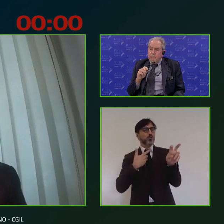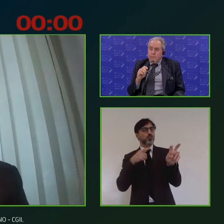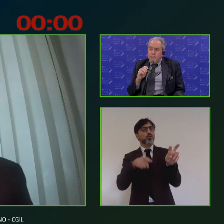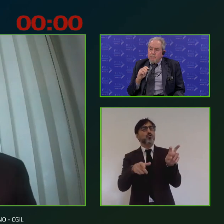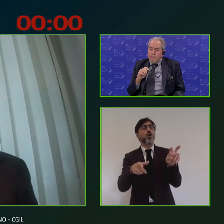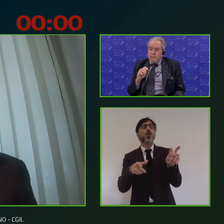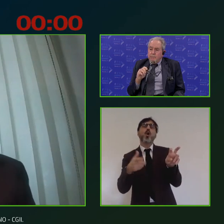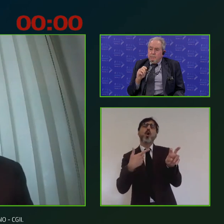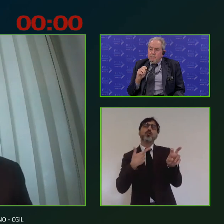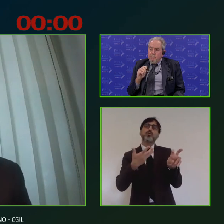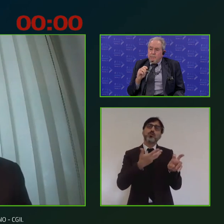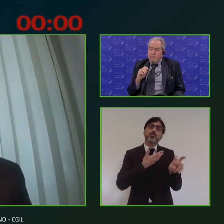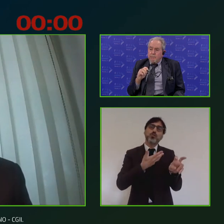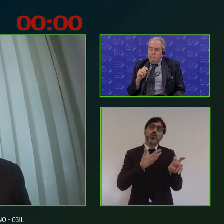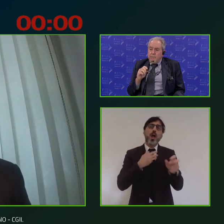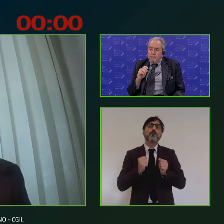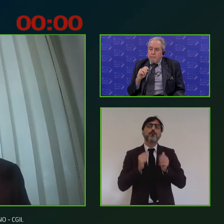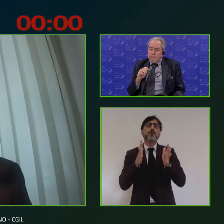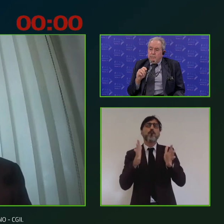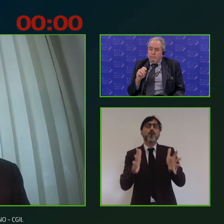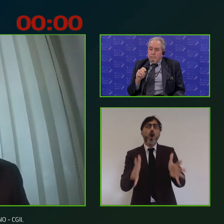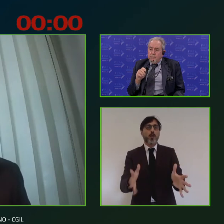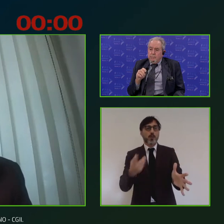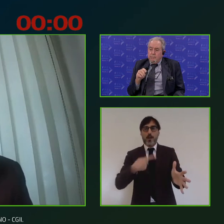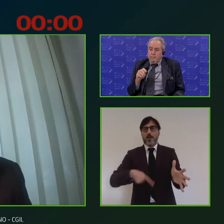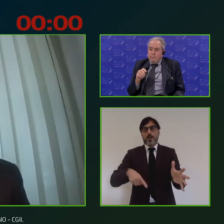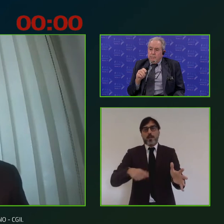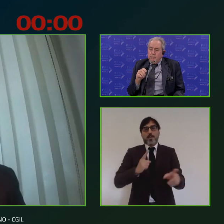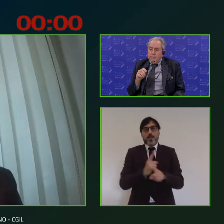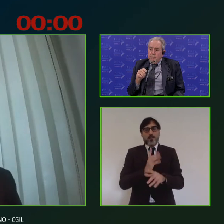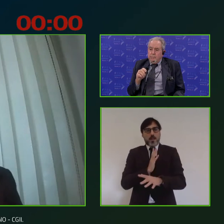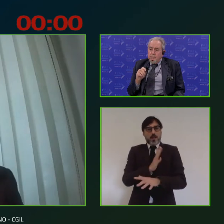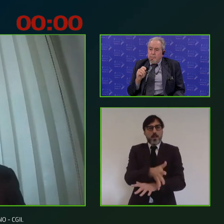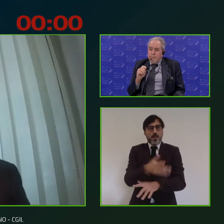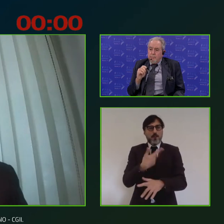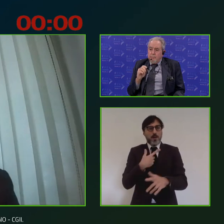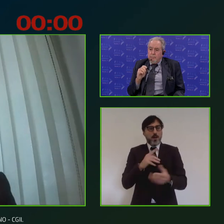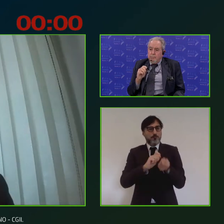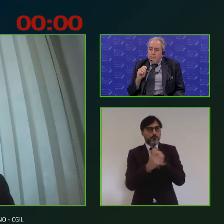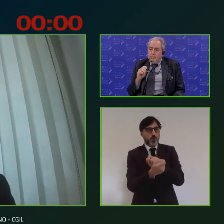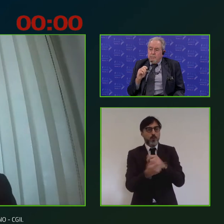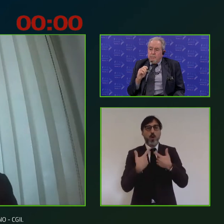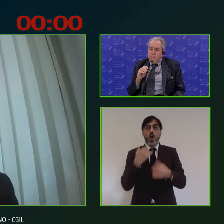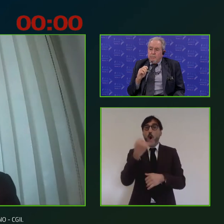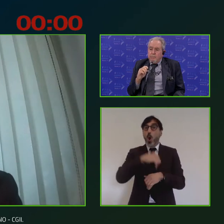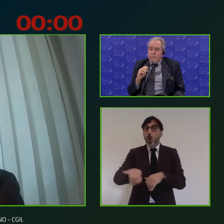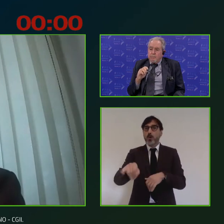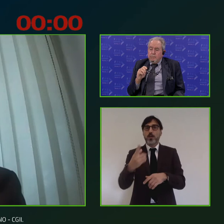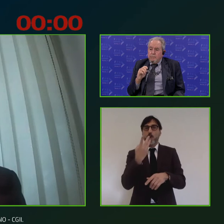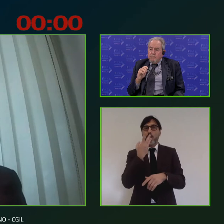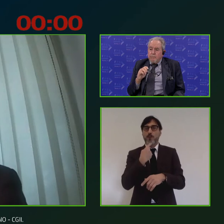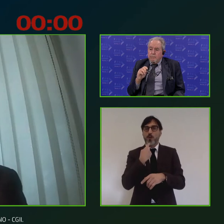c'è come dire la volontà di intervenire da questo punto di vista richiamo l'ultimo aspetto diciamo